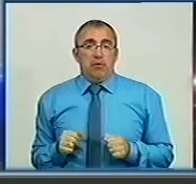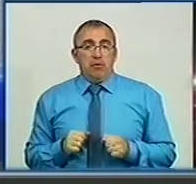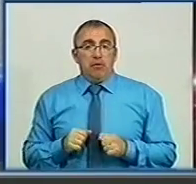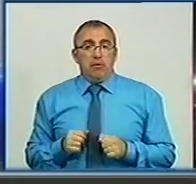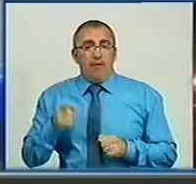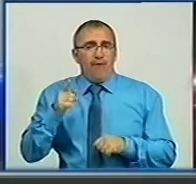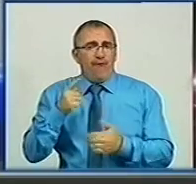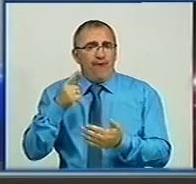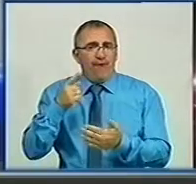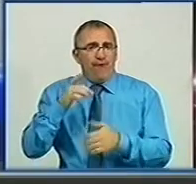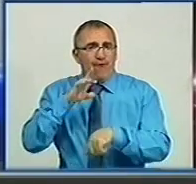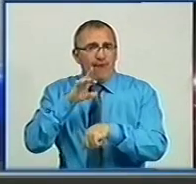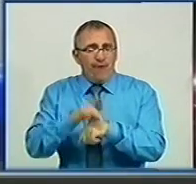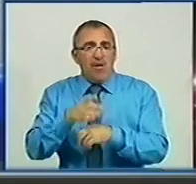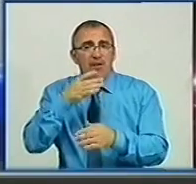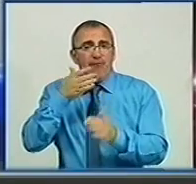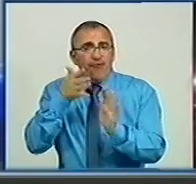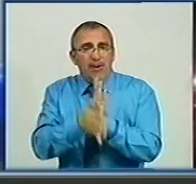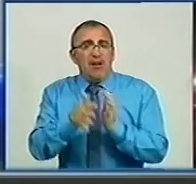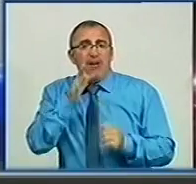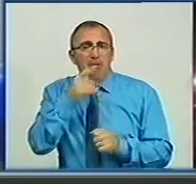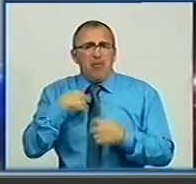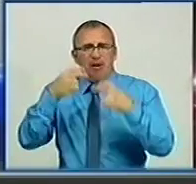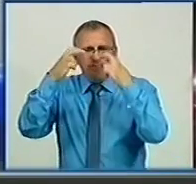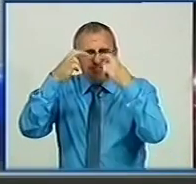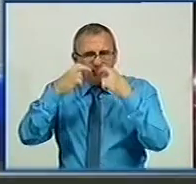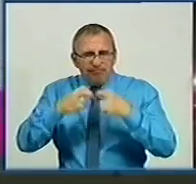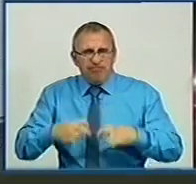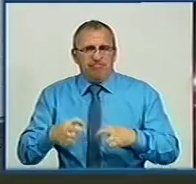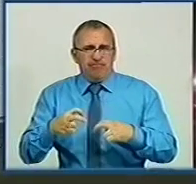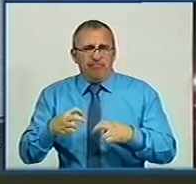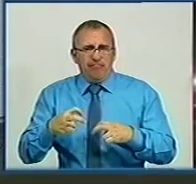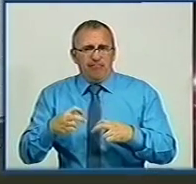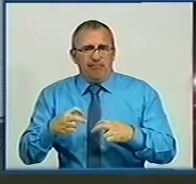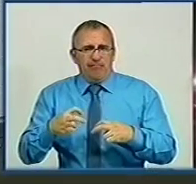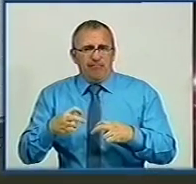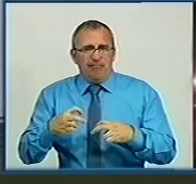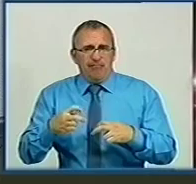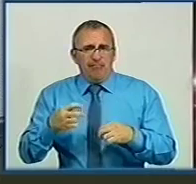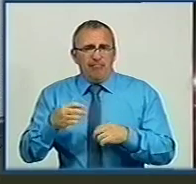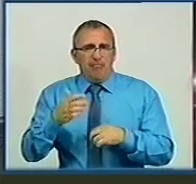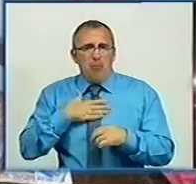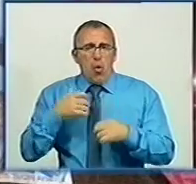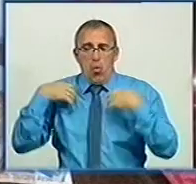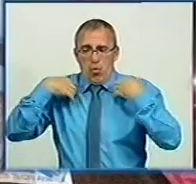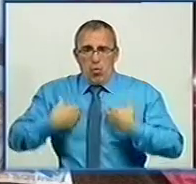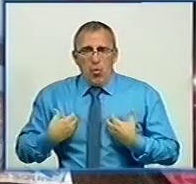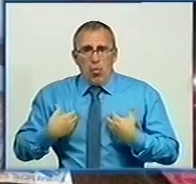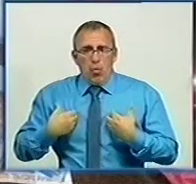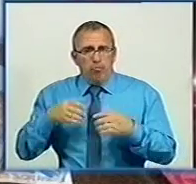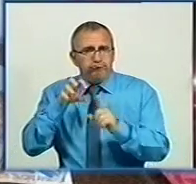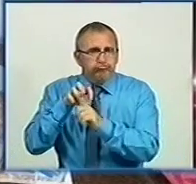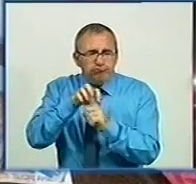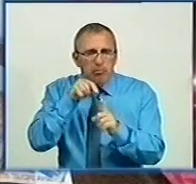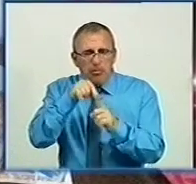Фактично він витратив свій час, тому що мене доглядали більше, ніж його багажник майже не дивились. Мій рюкзак привернув увагу,